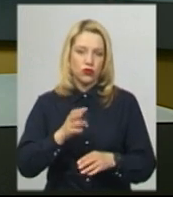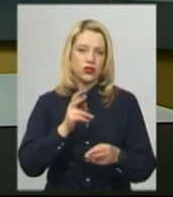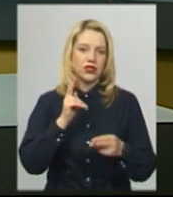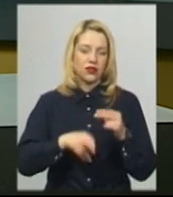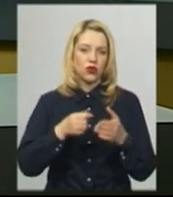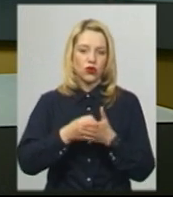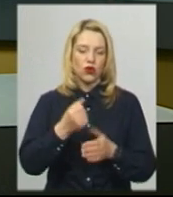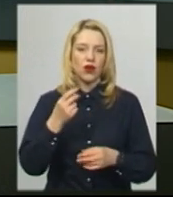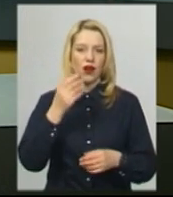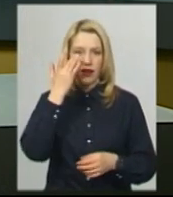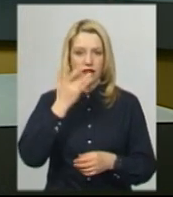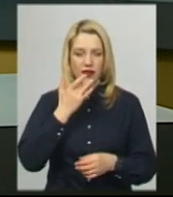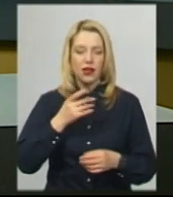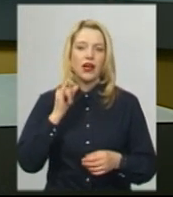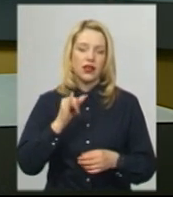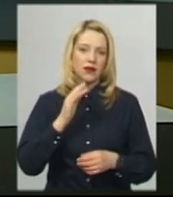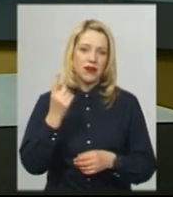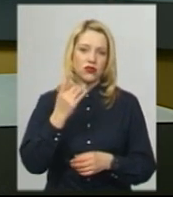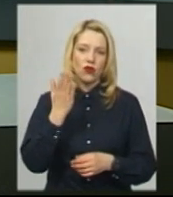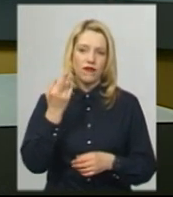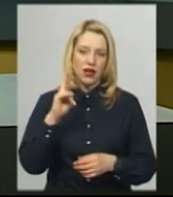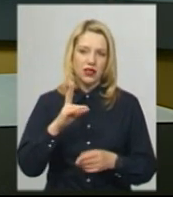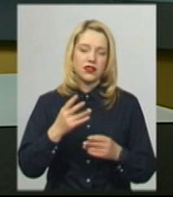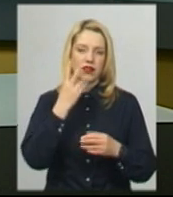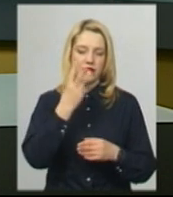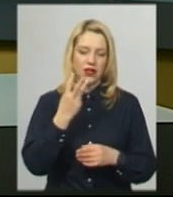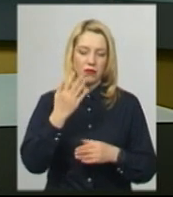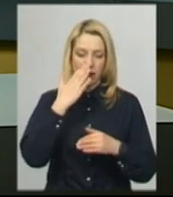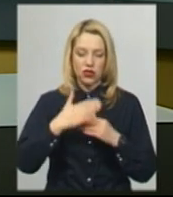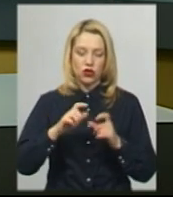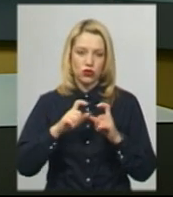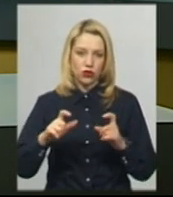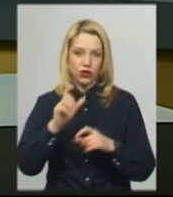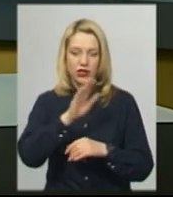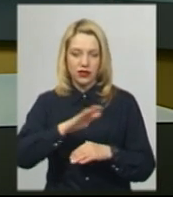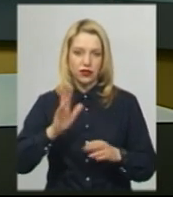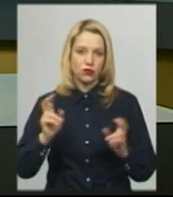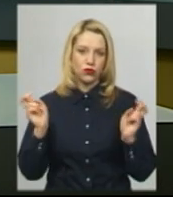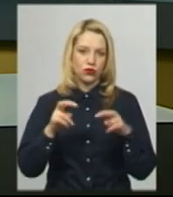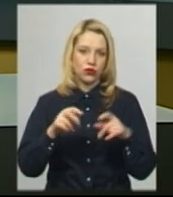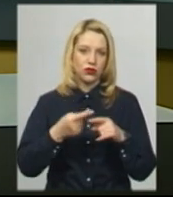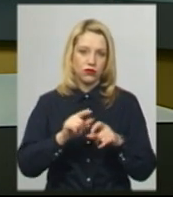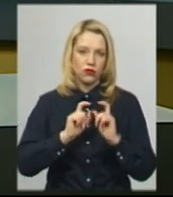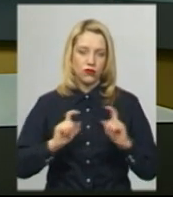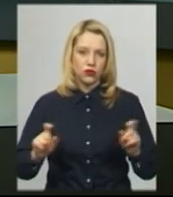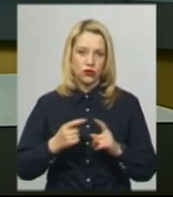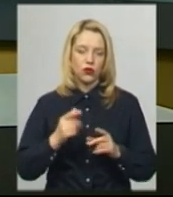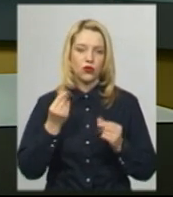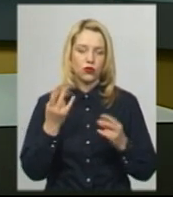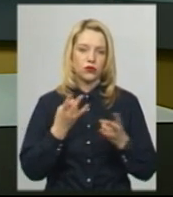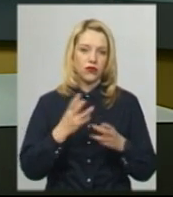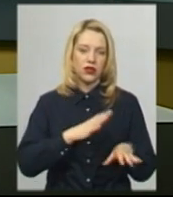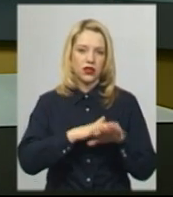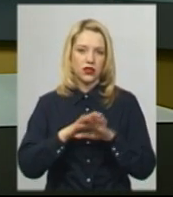А 1 вересня школярі Корчика та трьох ближніх шкіл на День знань прийдуть у нову школу. За його словами, гроші мають надійти за